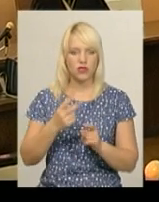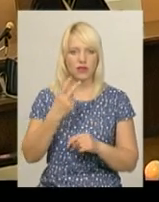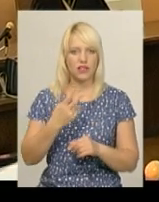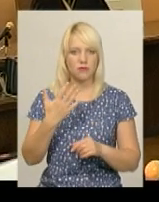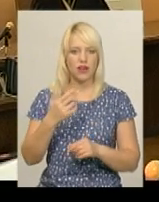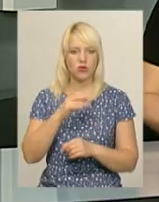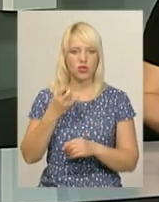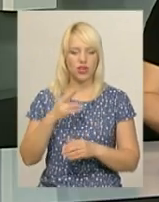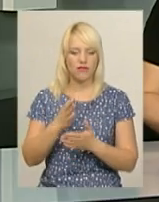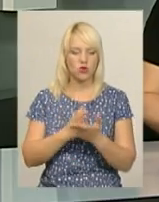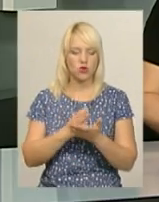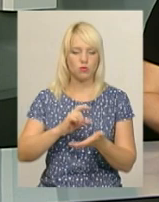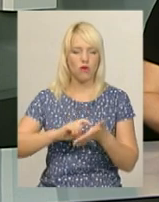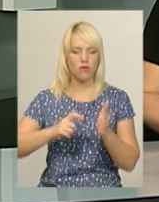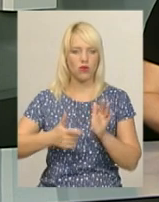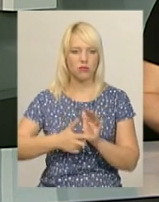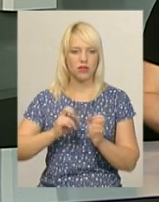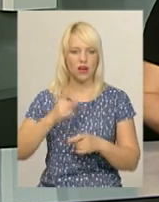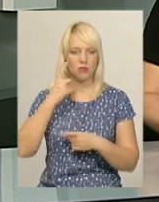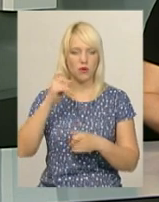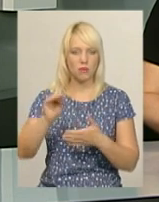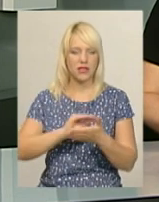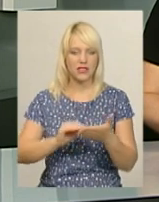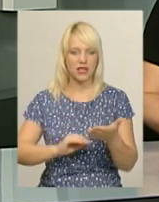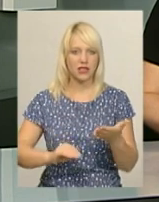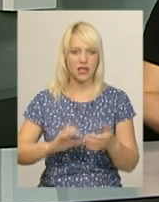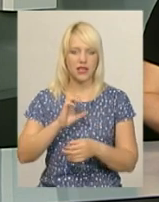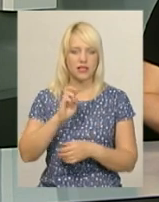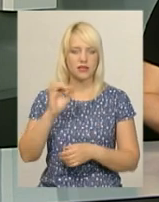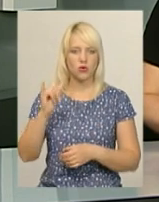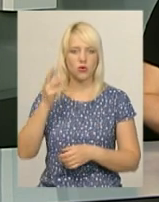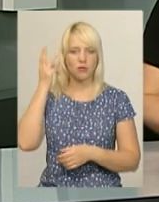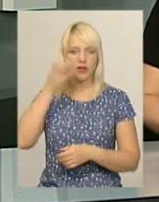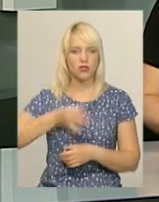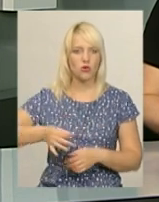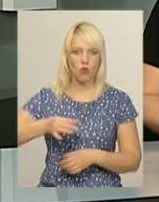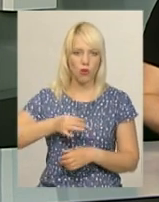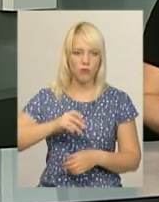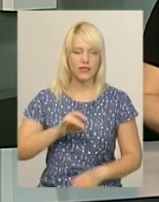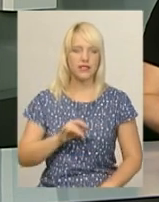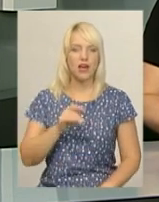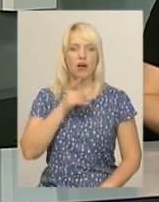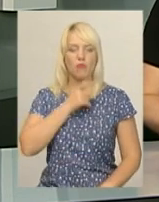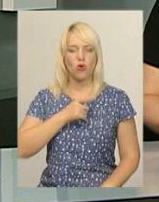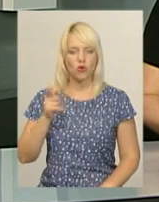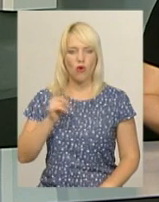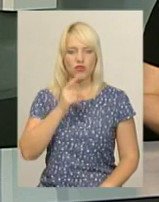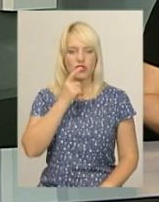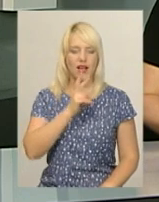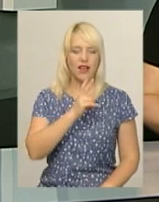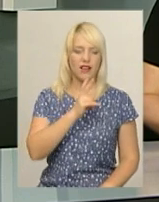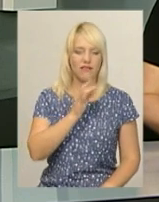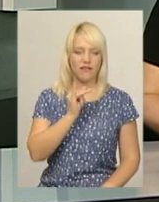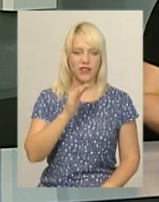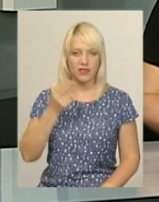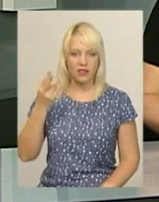у службовому кабінеті. Як повідомила прес-секретар управління СБУ України в Хмельницькій області Людмила Рябчук, впродовж квітня-червня цього